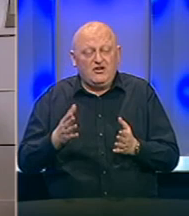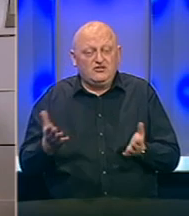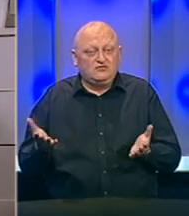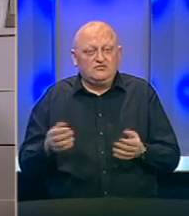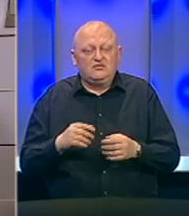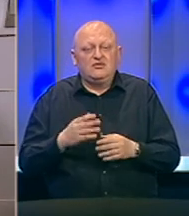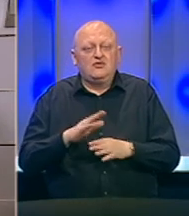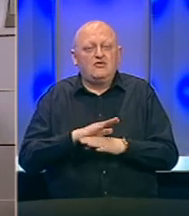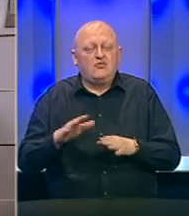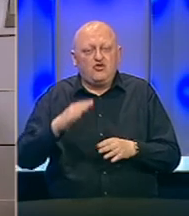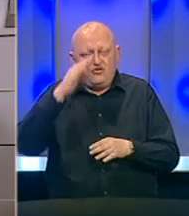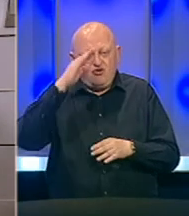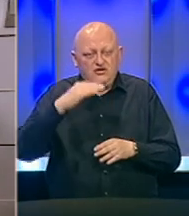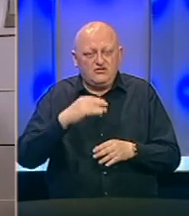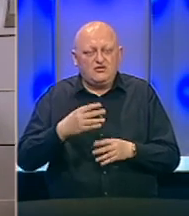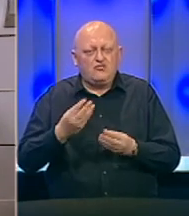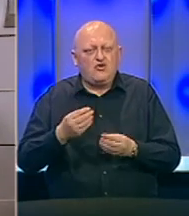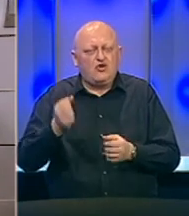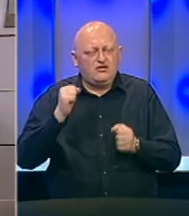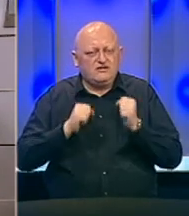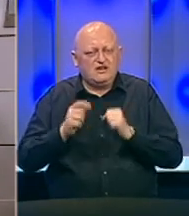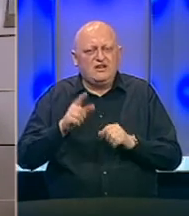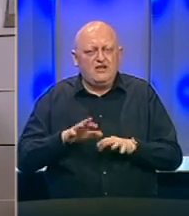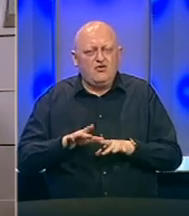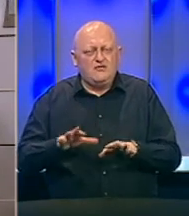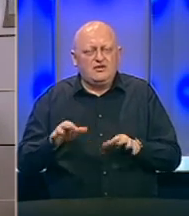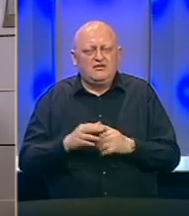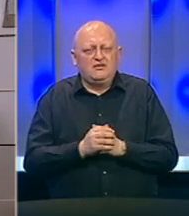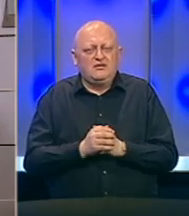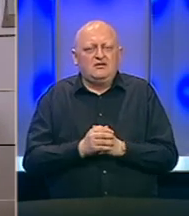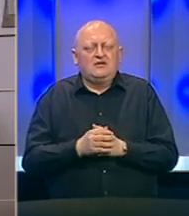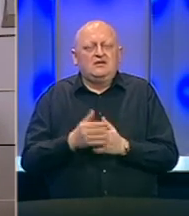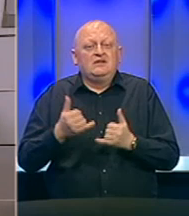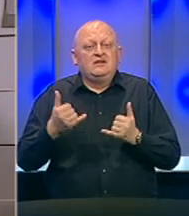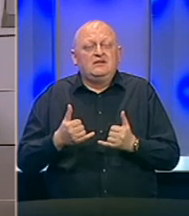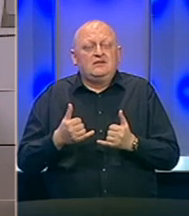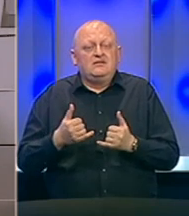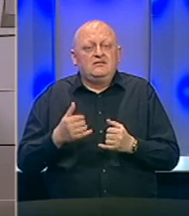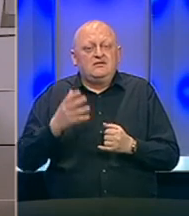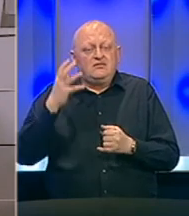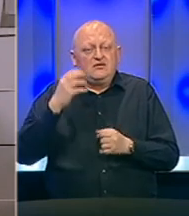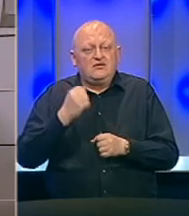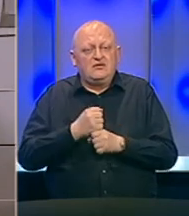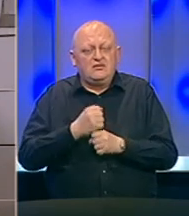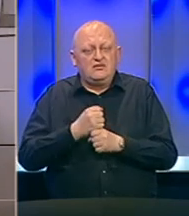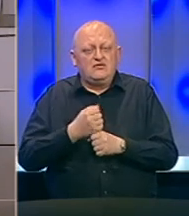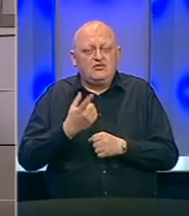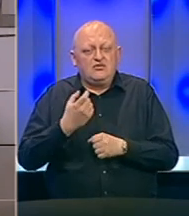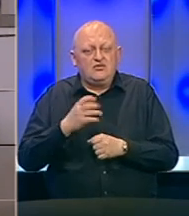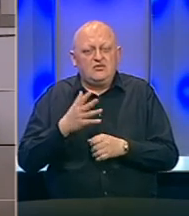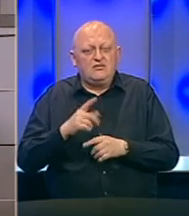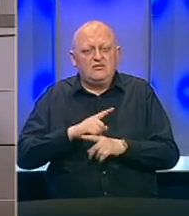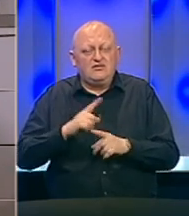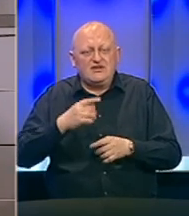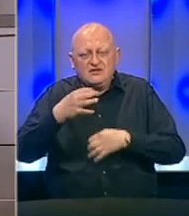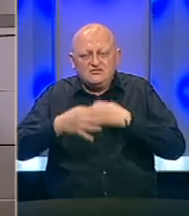Pogotovo je re Italija puno nastradila v toj epidemiji. Sad vlada planira još napraviti neke